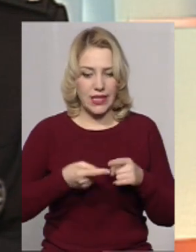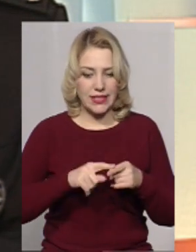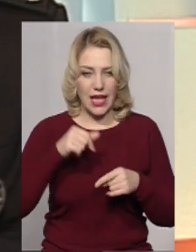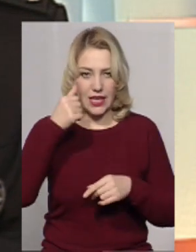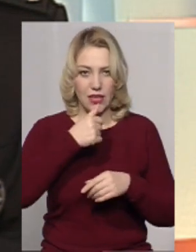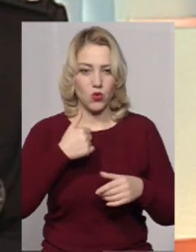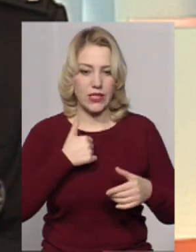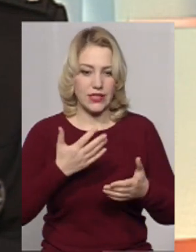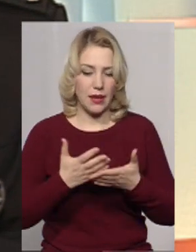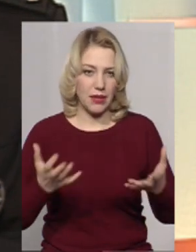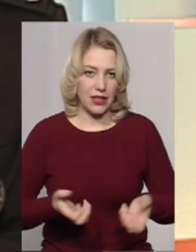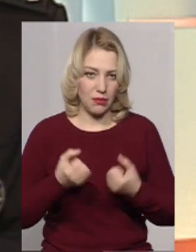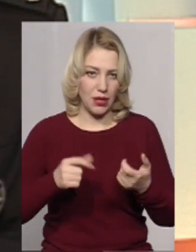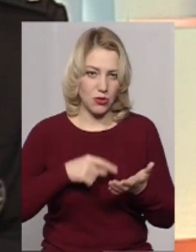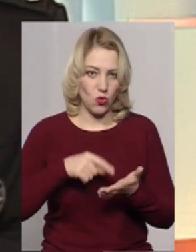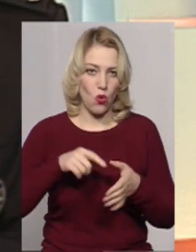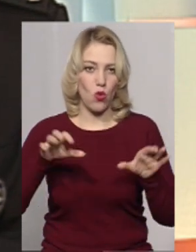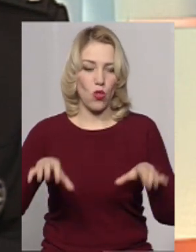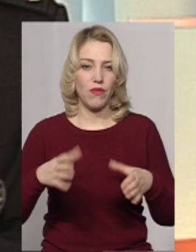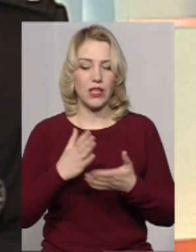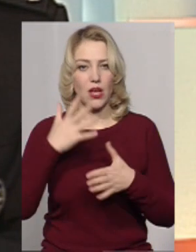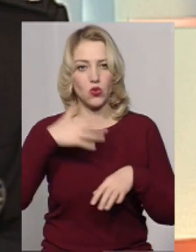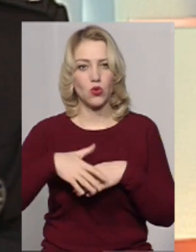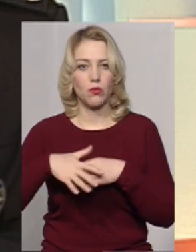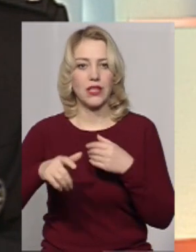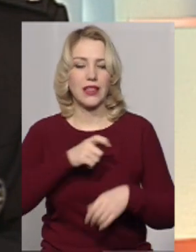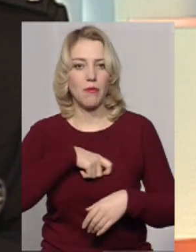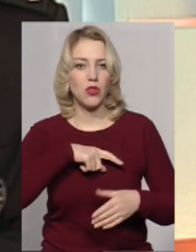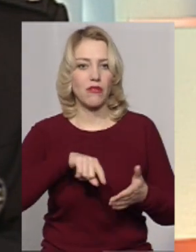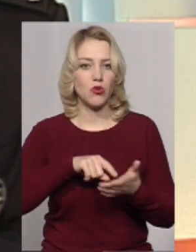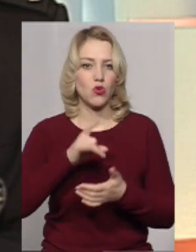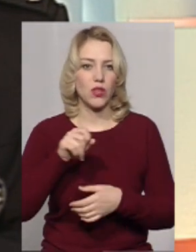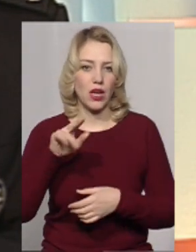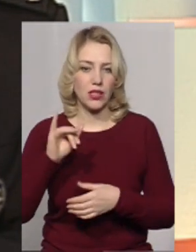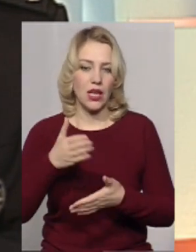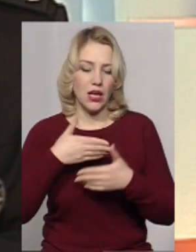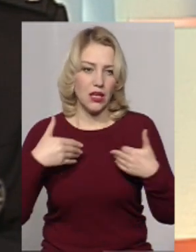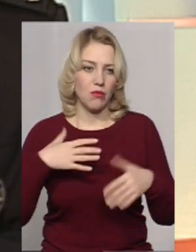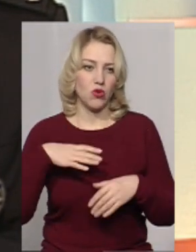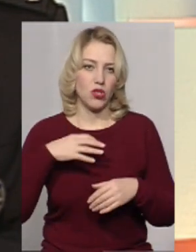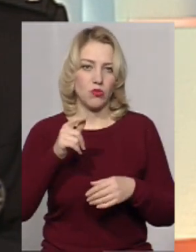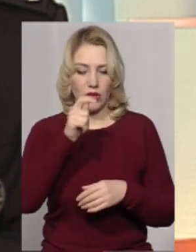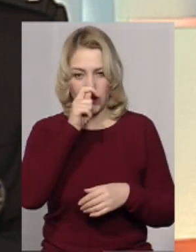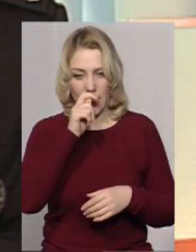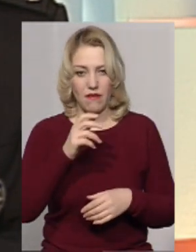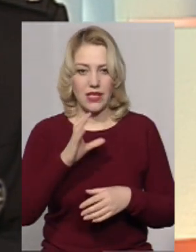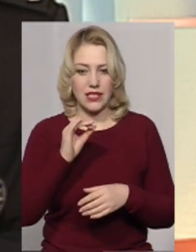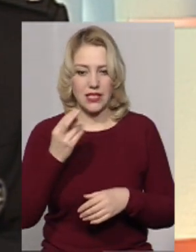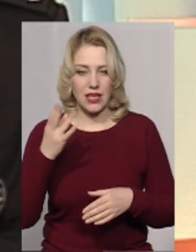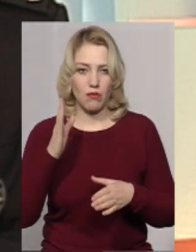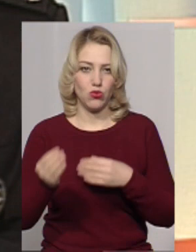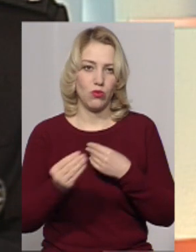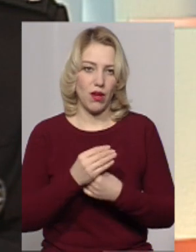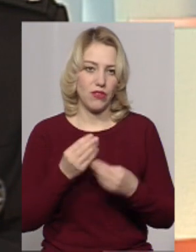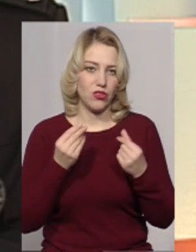підтримка міського голови, є розуміння депутатів міської ради, і ми очікуємо, що на квітневі сесії будуть додавлені